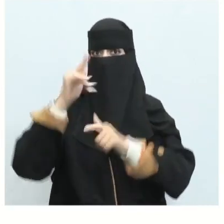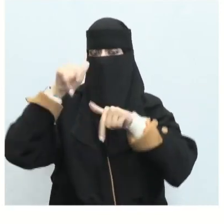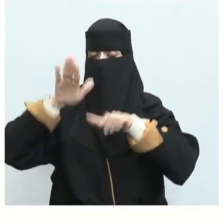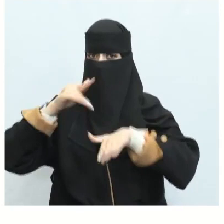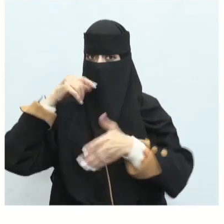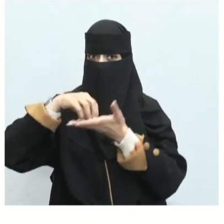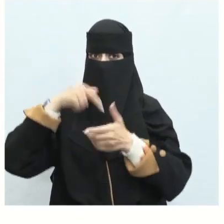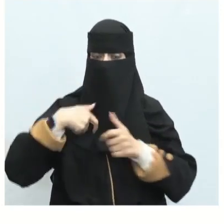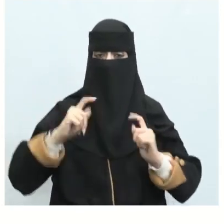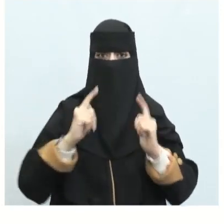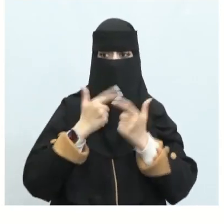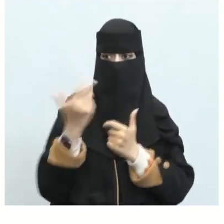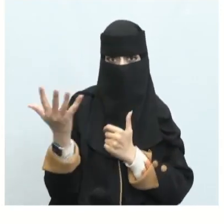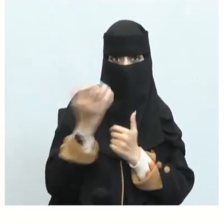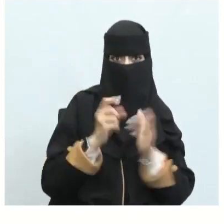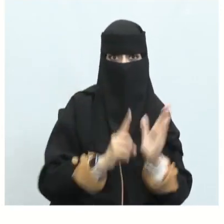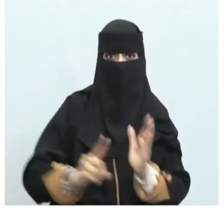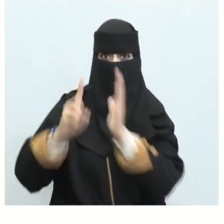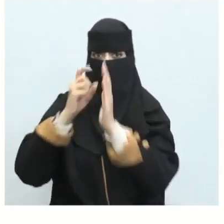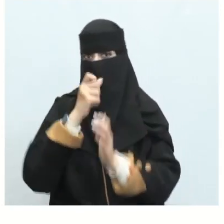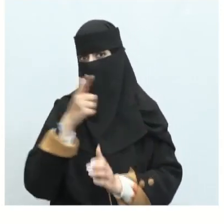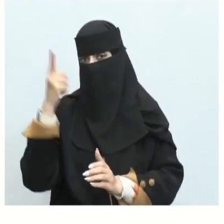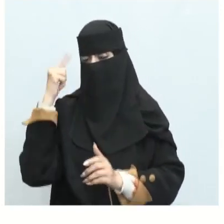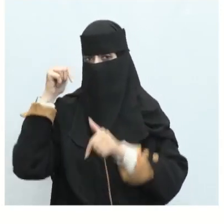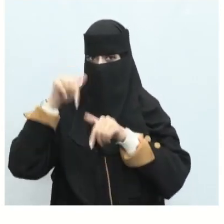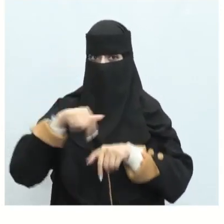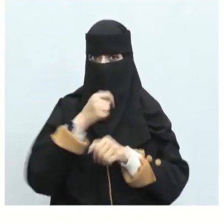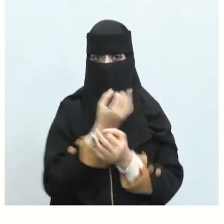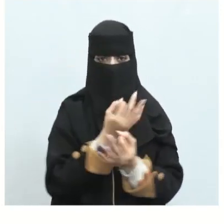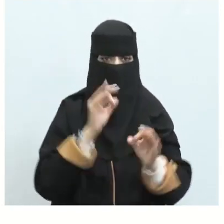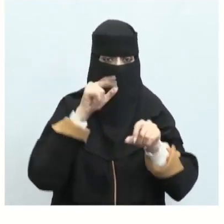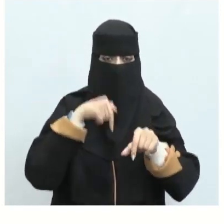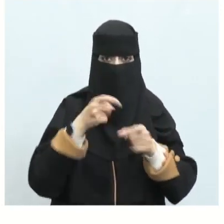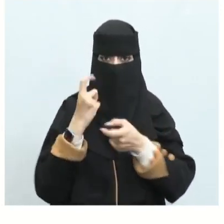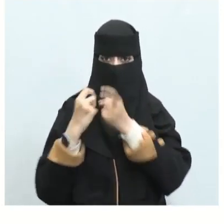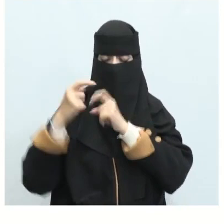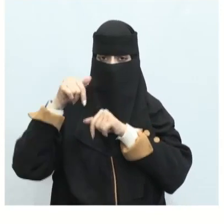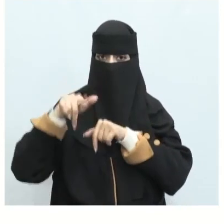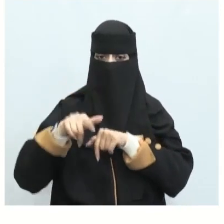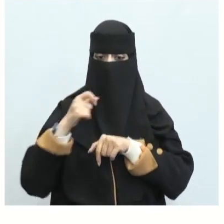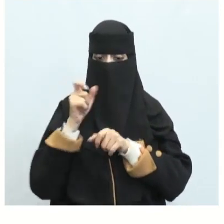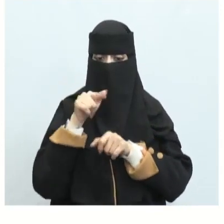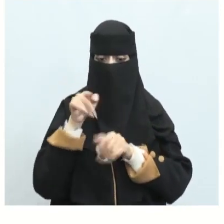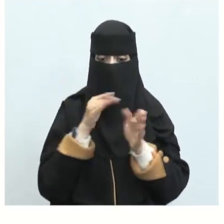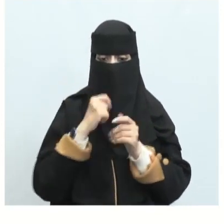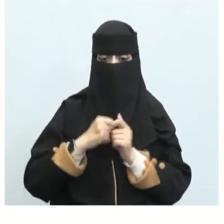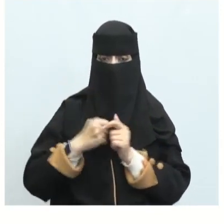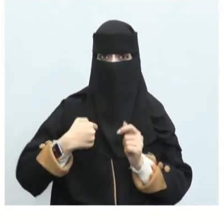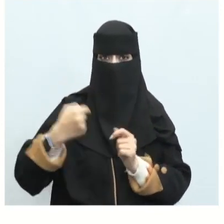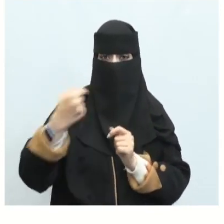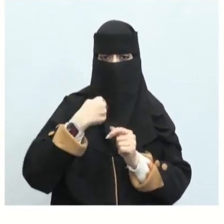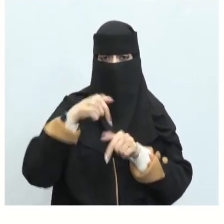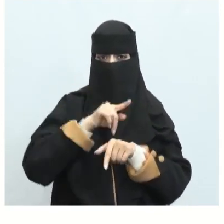للجيش جرار قد كان خالصتي من كل ذي نسب فقد أصيب فما